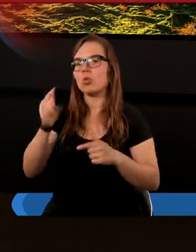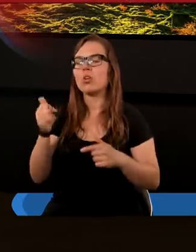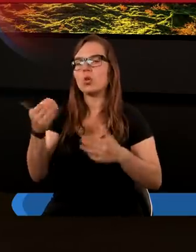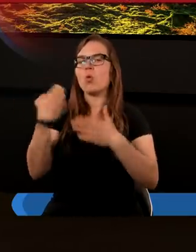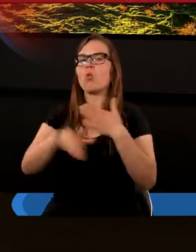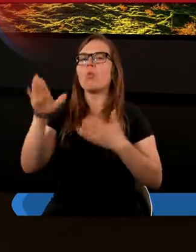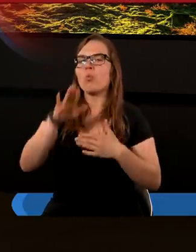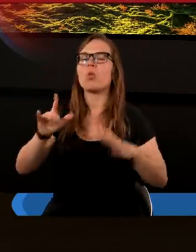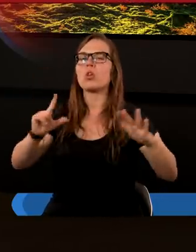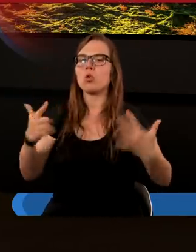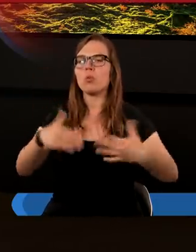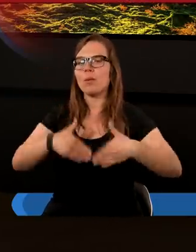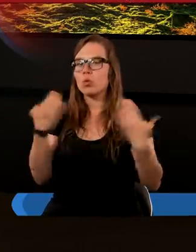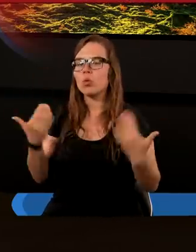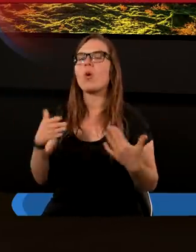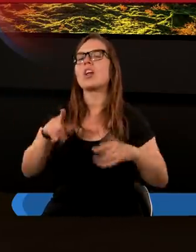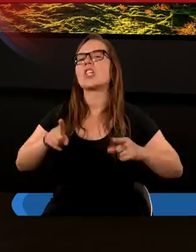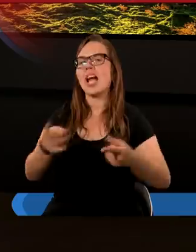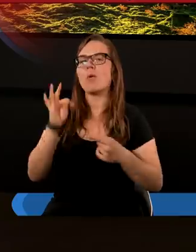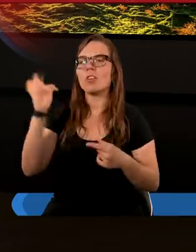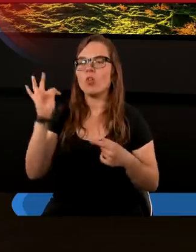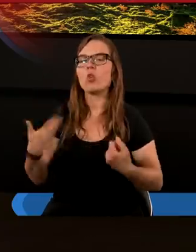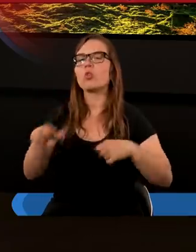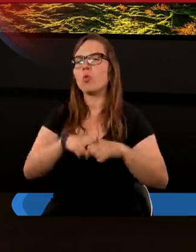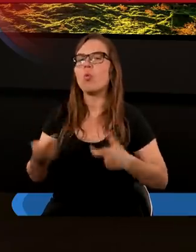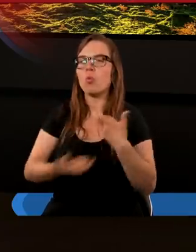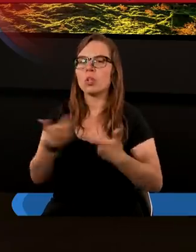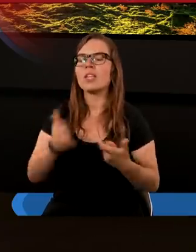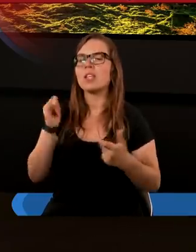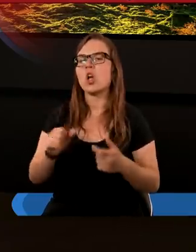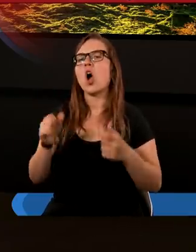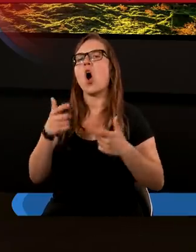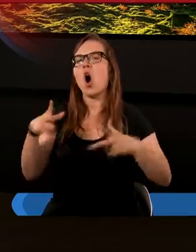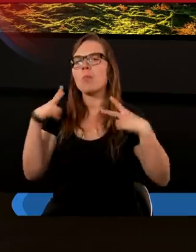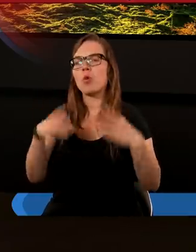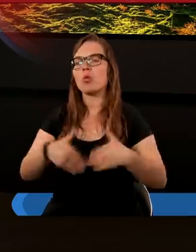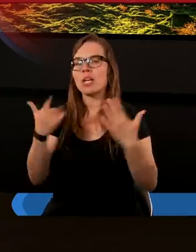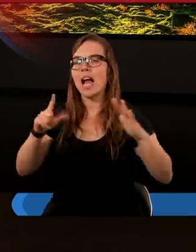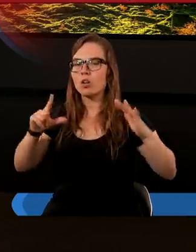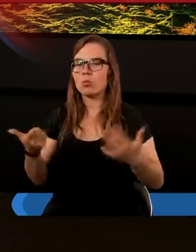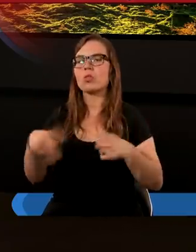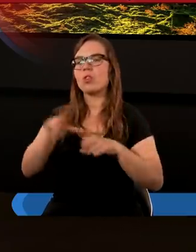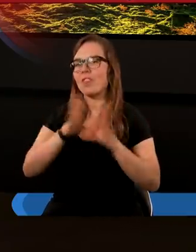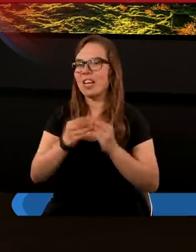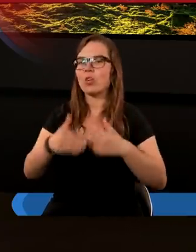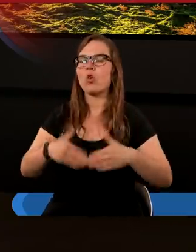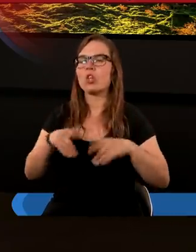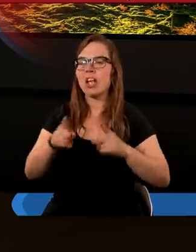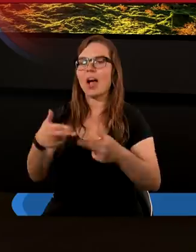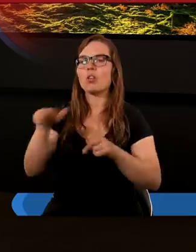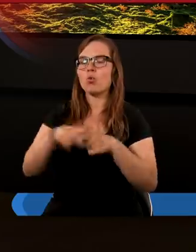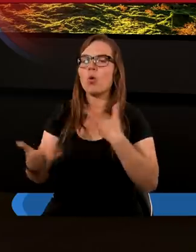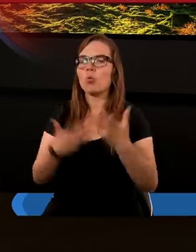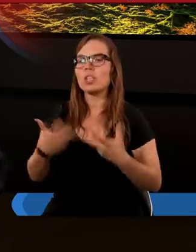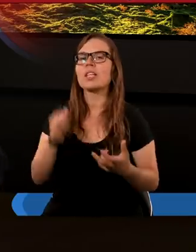ukończył Bóg w siódmy dniu dzieło swoje, które uczynił, odpoczuł dnia siódmego od wszelkiego dzieła, które